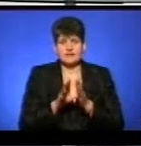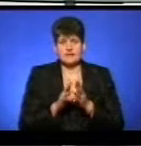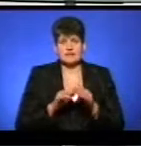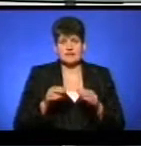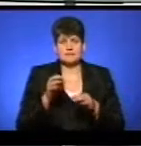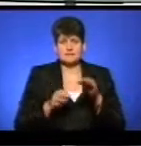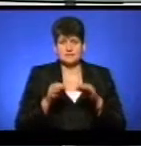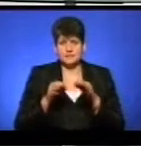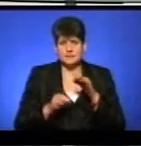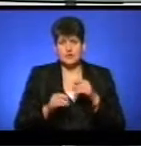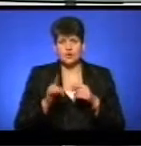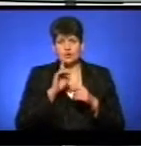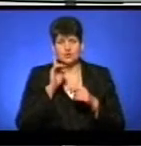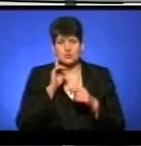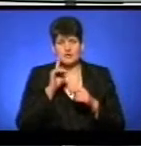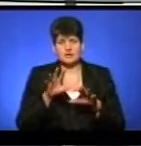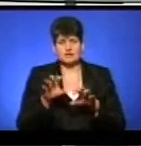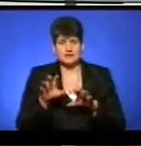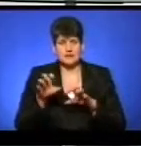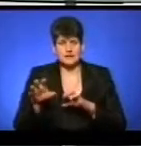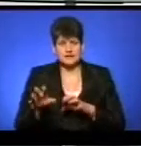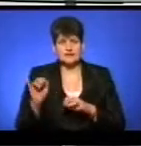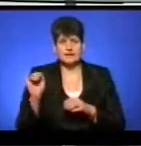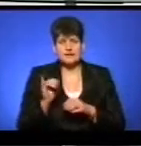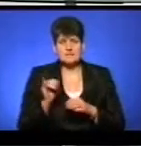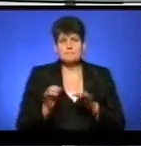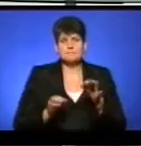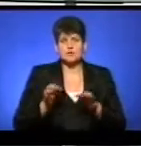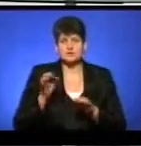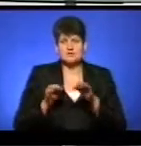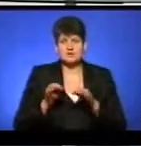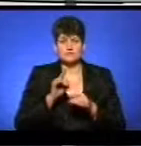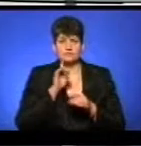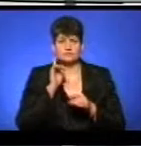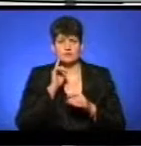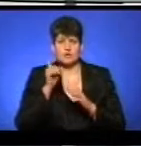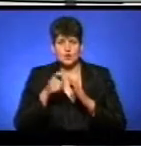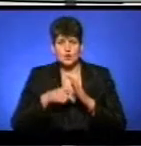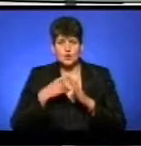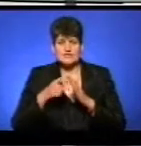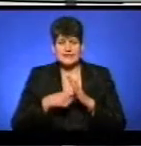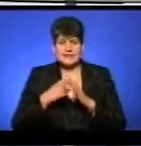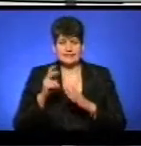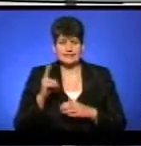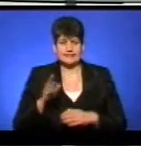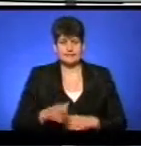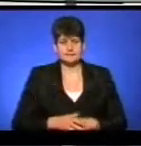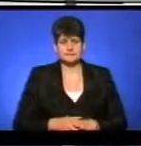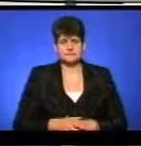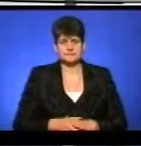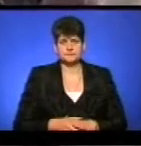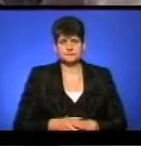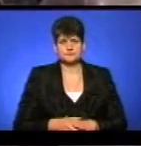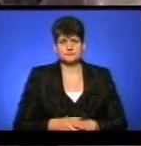наукових досягнень юних зоологів і тваринників і конкурс природознавства «Юний дослідник». Подробиці у сюжеті Анжели Шови.